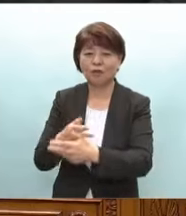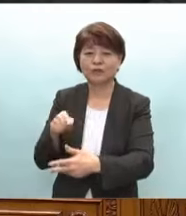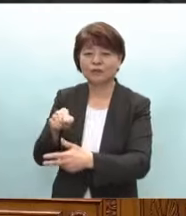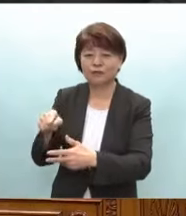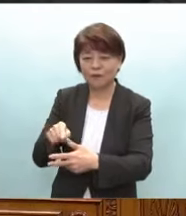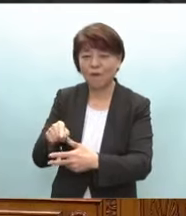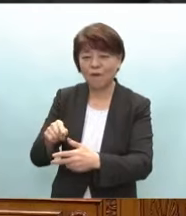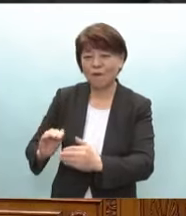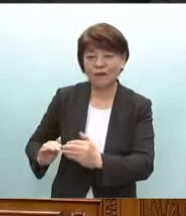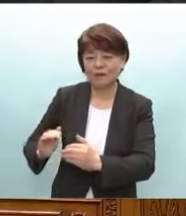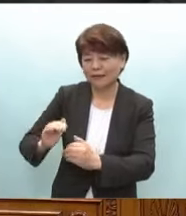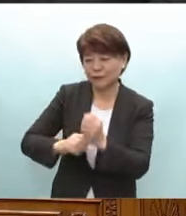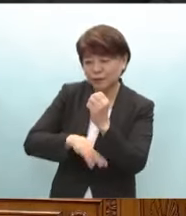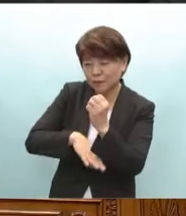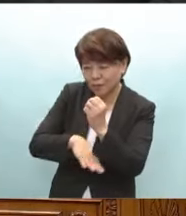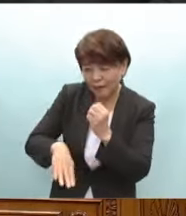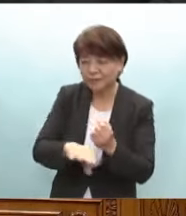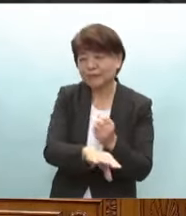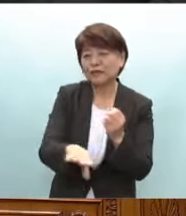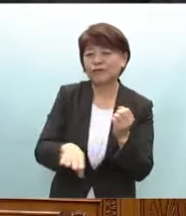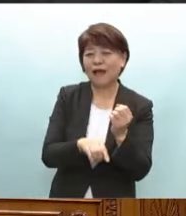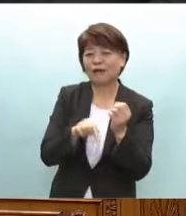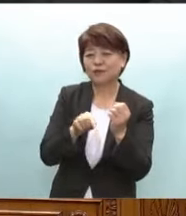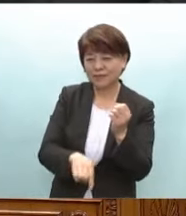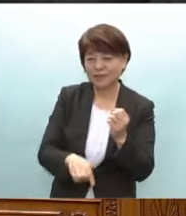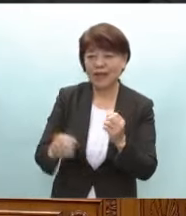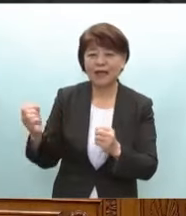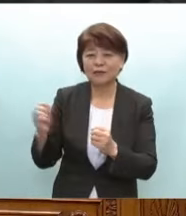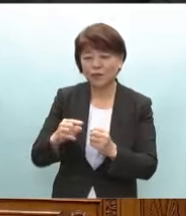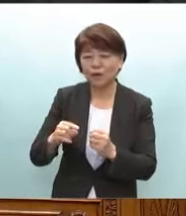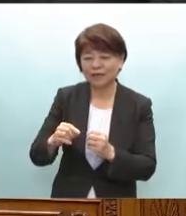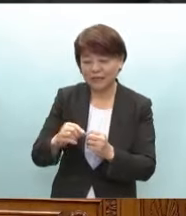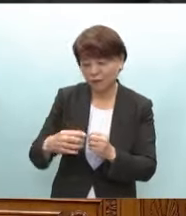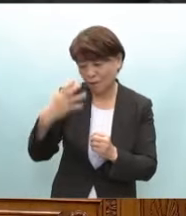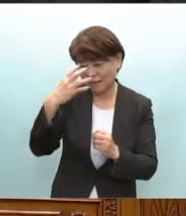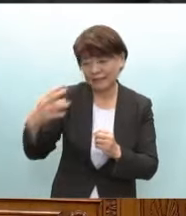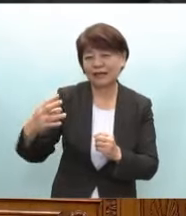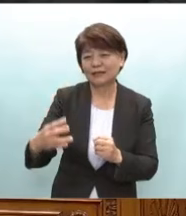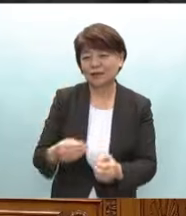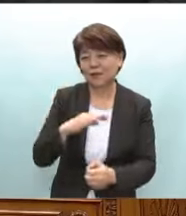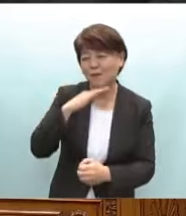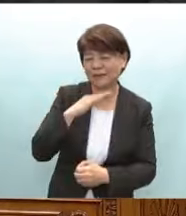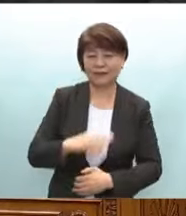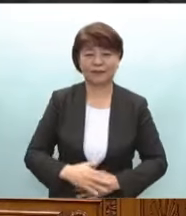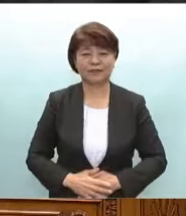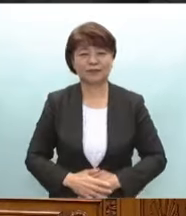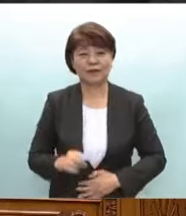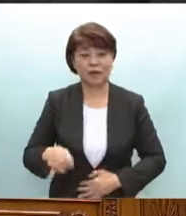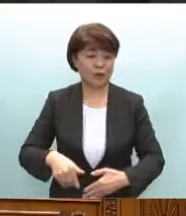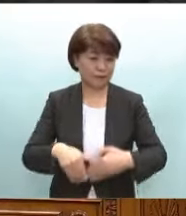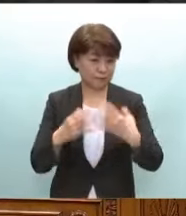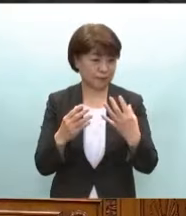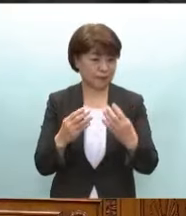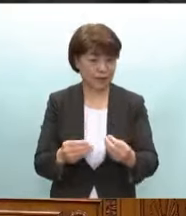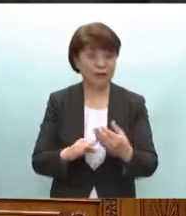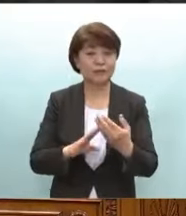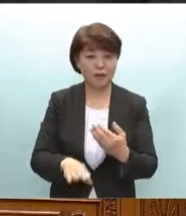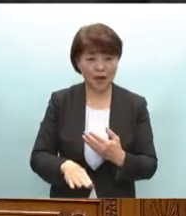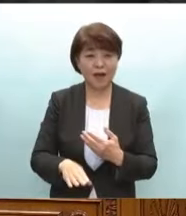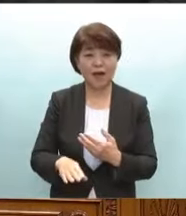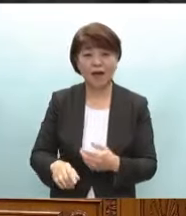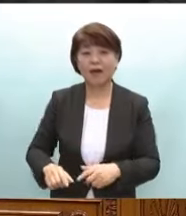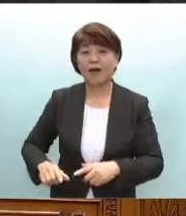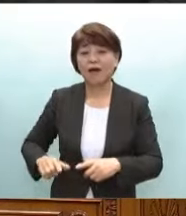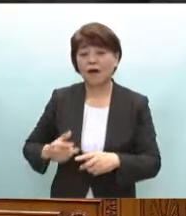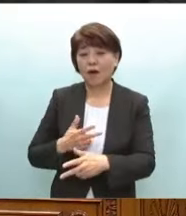最重要インフラとして早期の前線開業を待ち望んでおりますこれが完成すれば東海道新幹線北陸